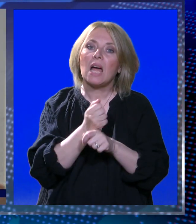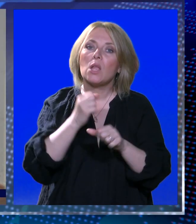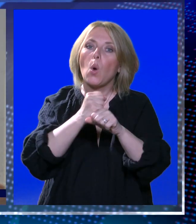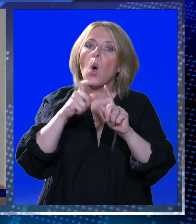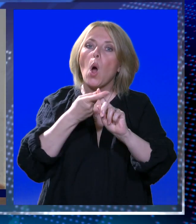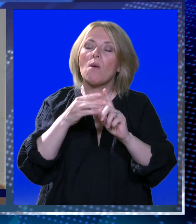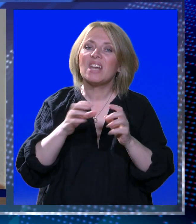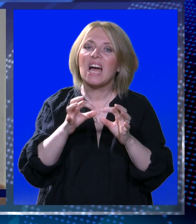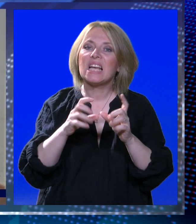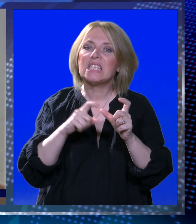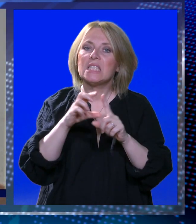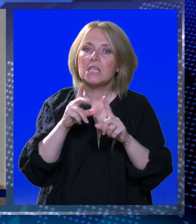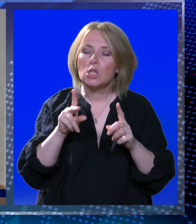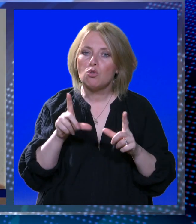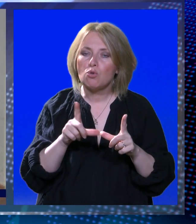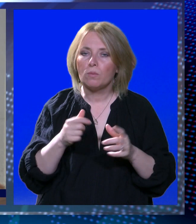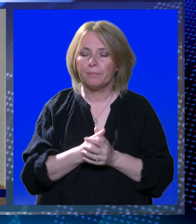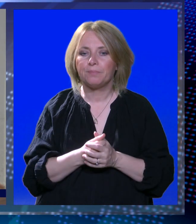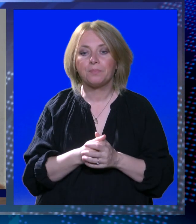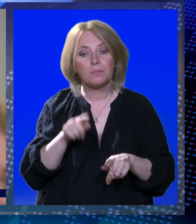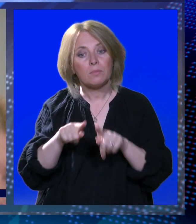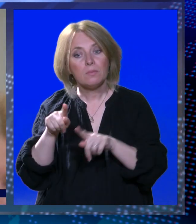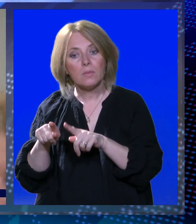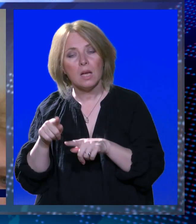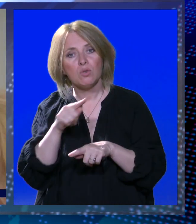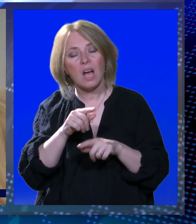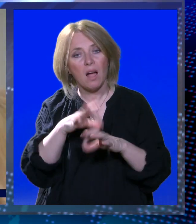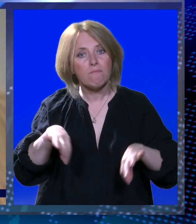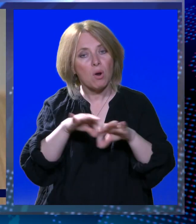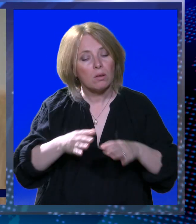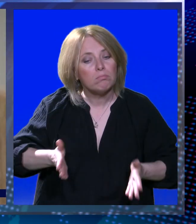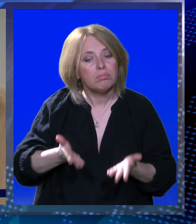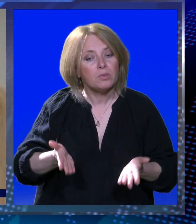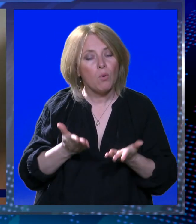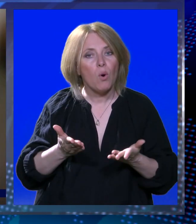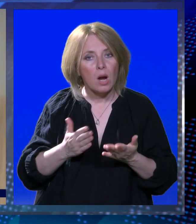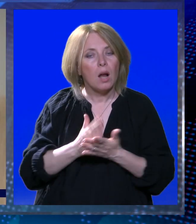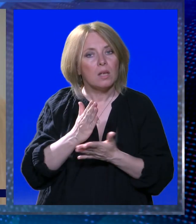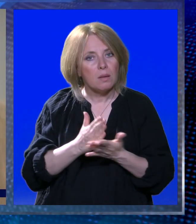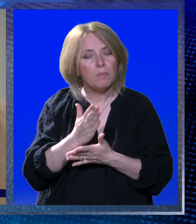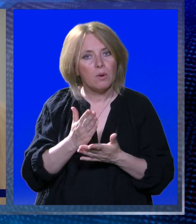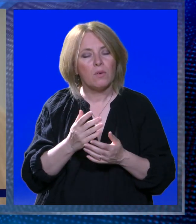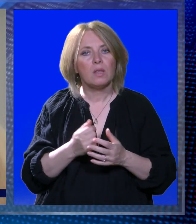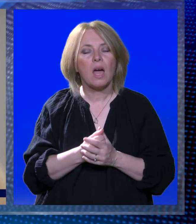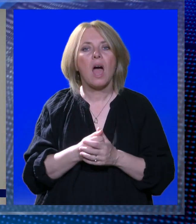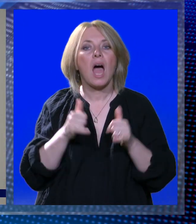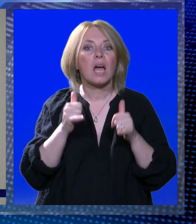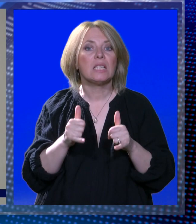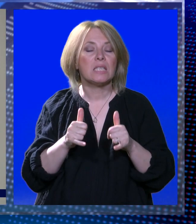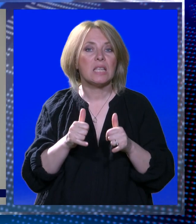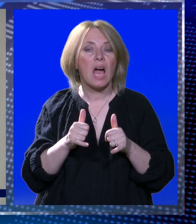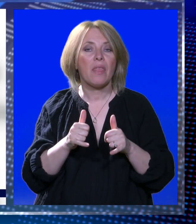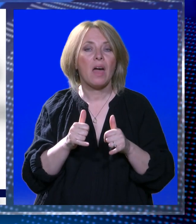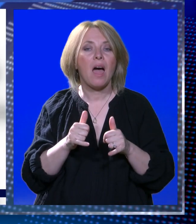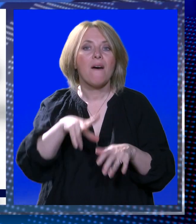redova HDZ-a takav projekt svojedobno gurali ka realizaciji, aktualni gradonačelnik Mato Franković pak na svom Facebook profilu triumfalno